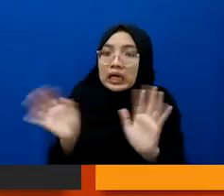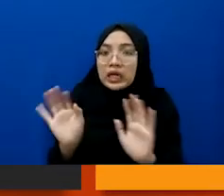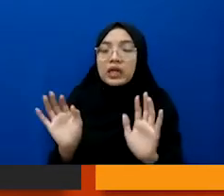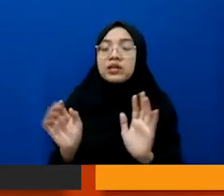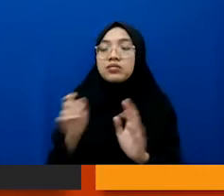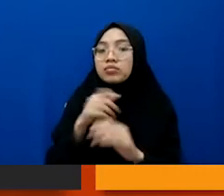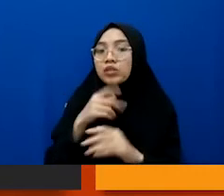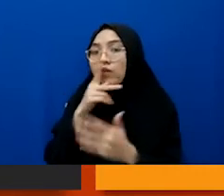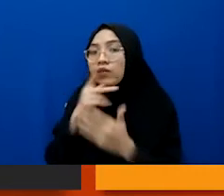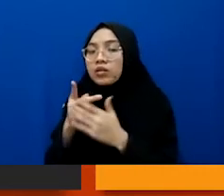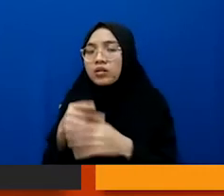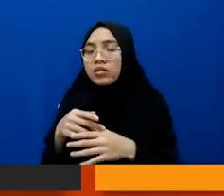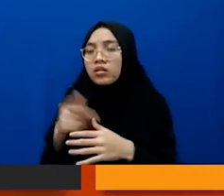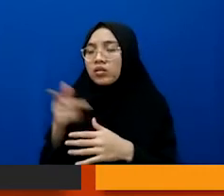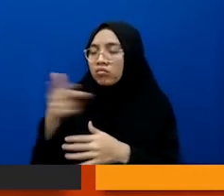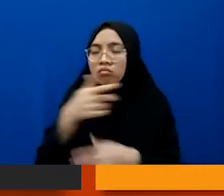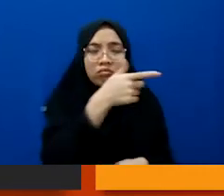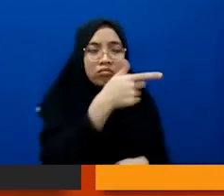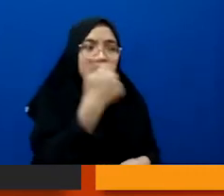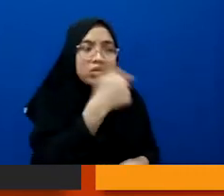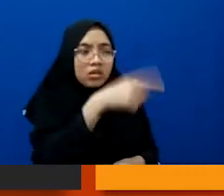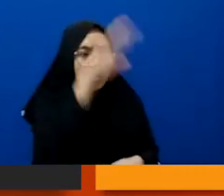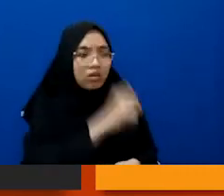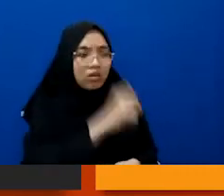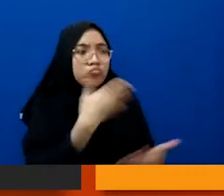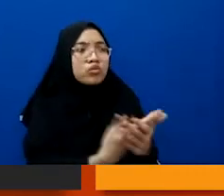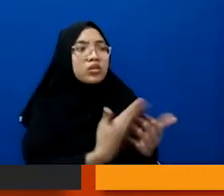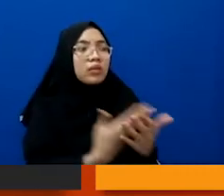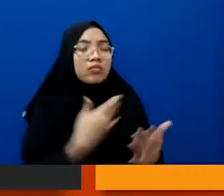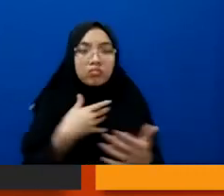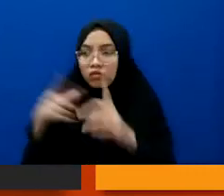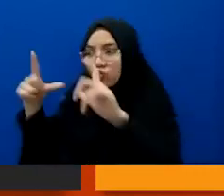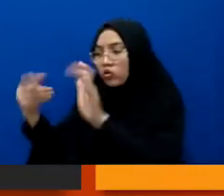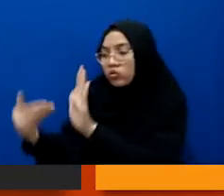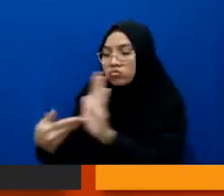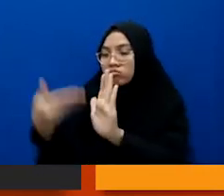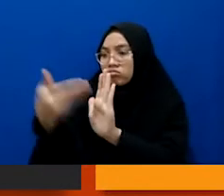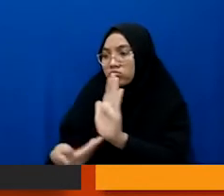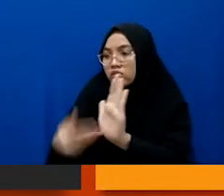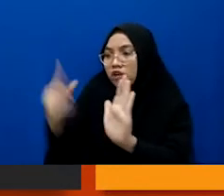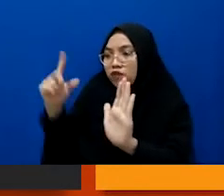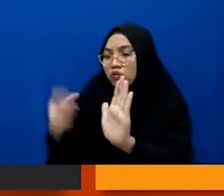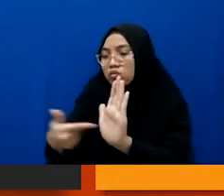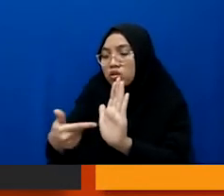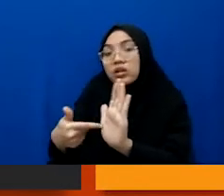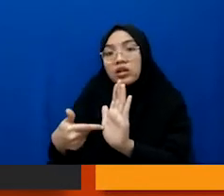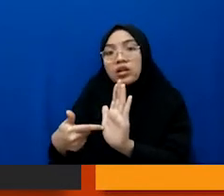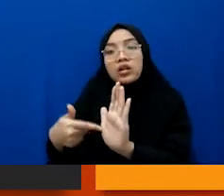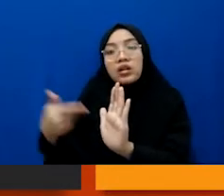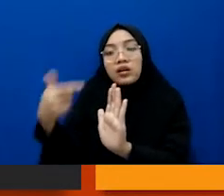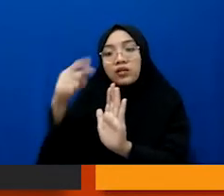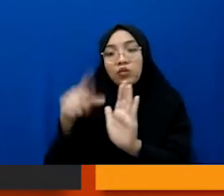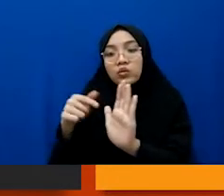kok bisa ada tahu apa buktinya gitu saya dapat foto-foto ini gitu kan nah foto itu foto itu